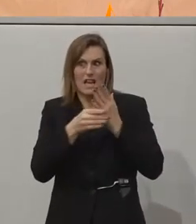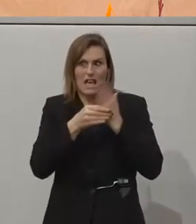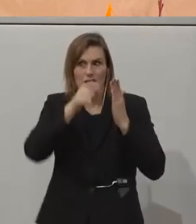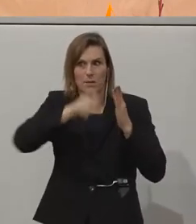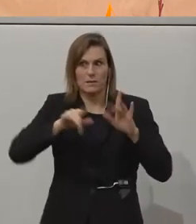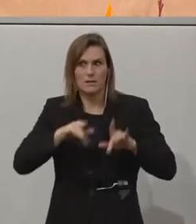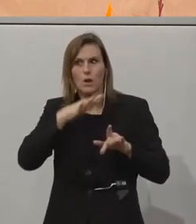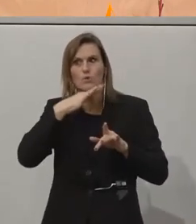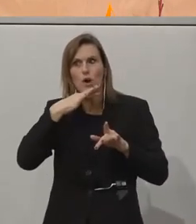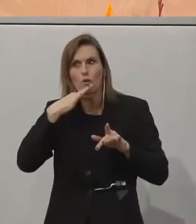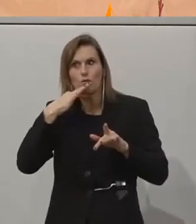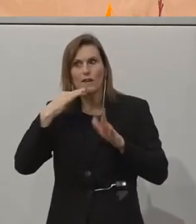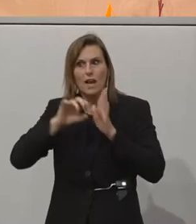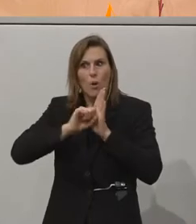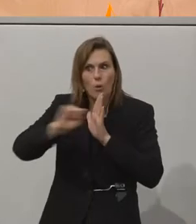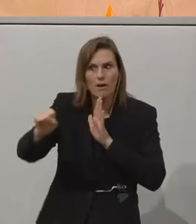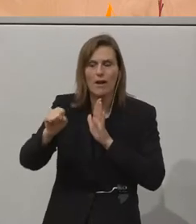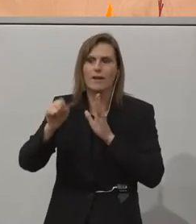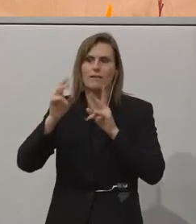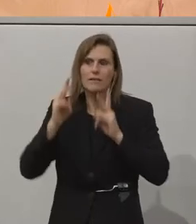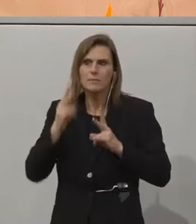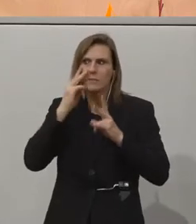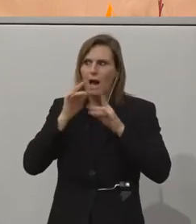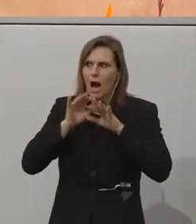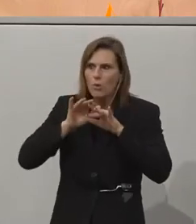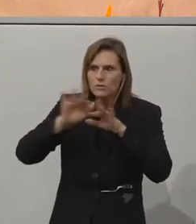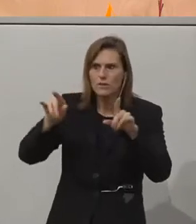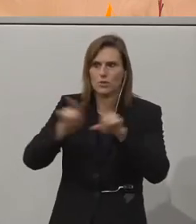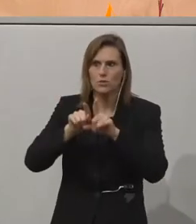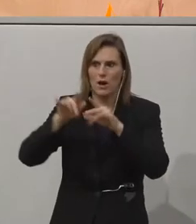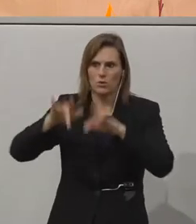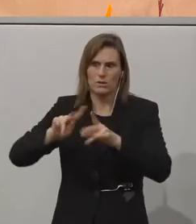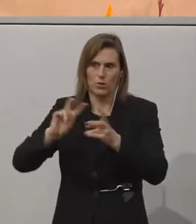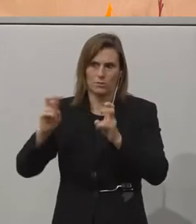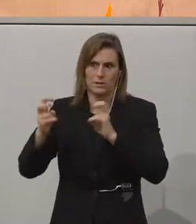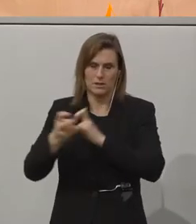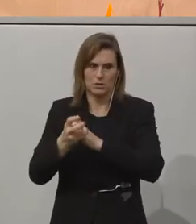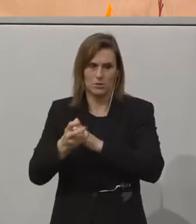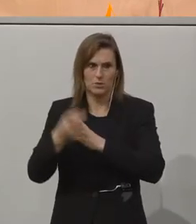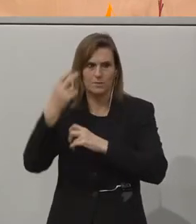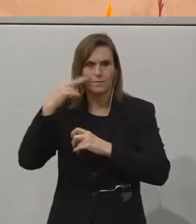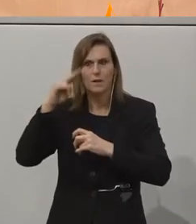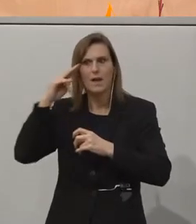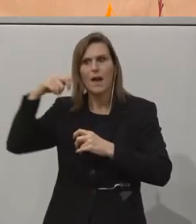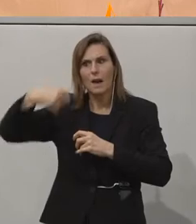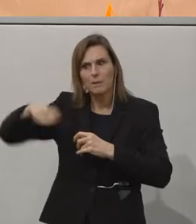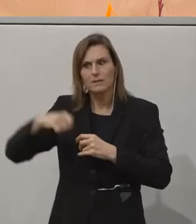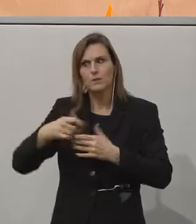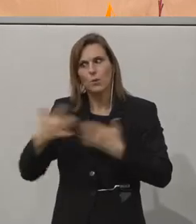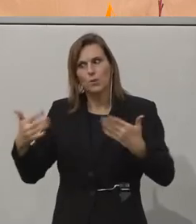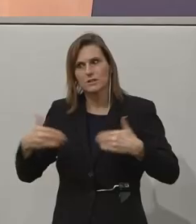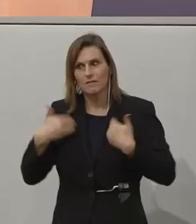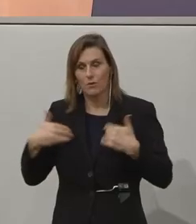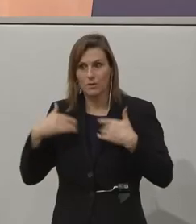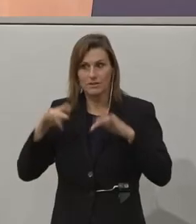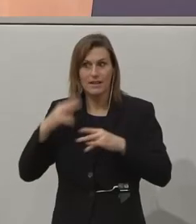the screen, um die Wirkung auch bei uns entsprechend umzusetzen. Herr Präsident, es wäre mir eine große Freude, wenn wir